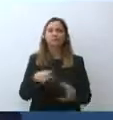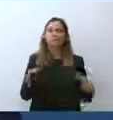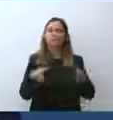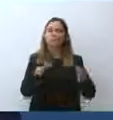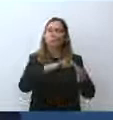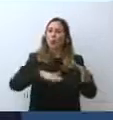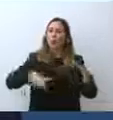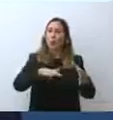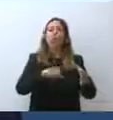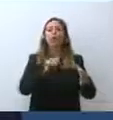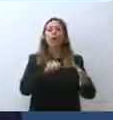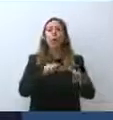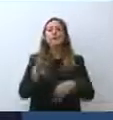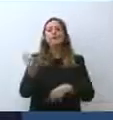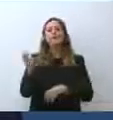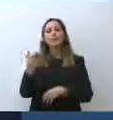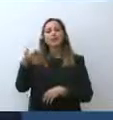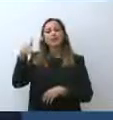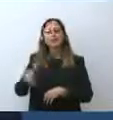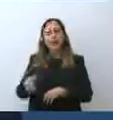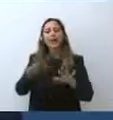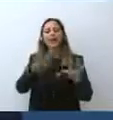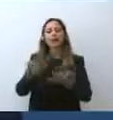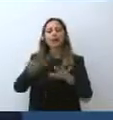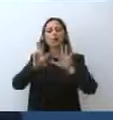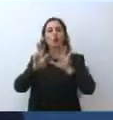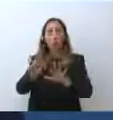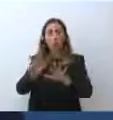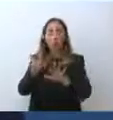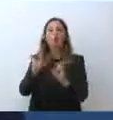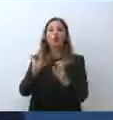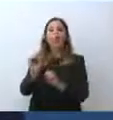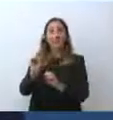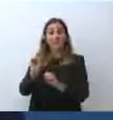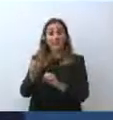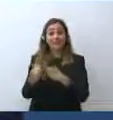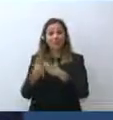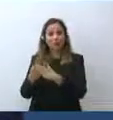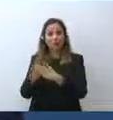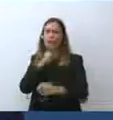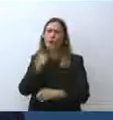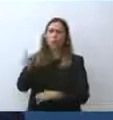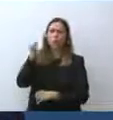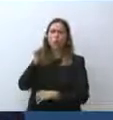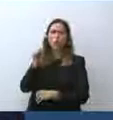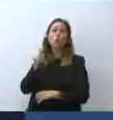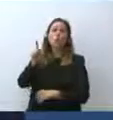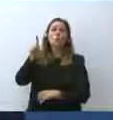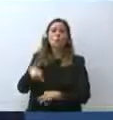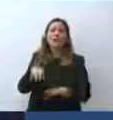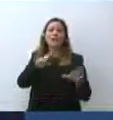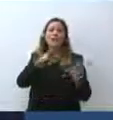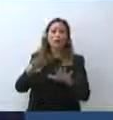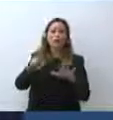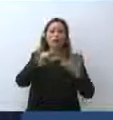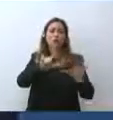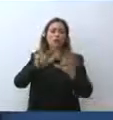inserito 13.908 insegnanti di sostegno. L'anno scorso erano 1.778.